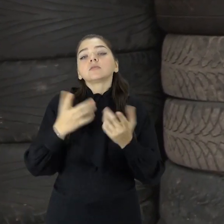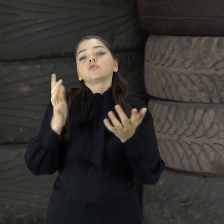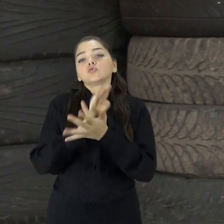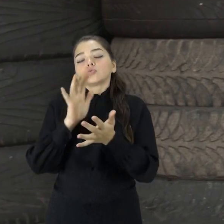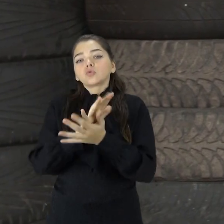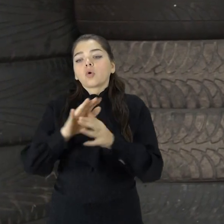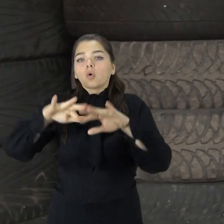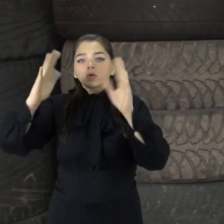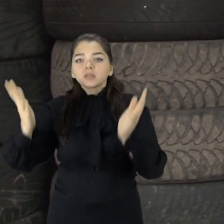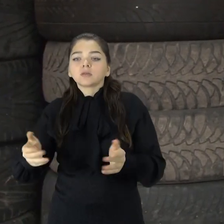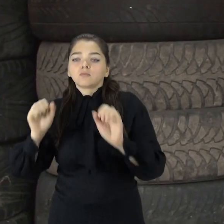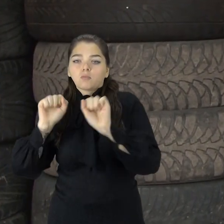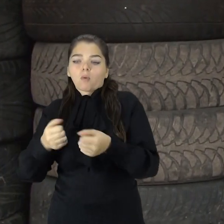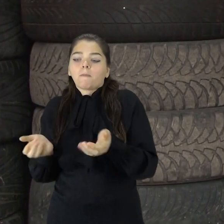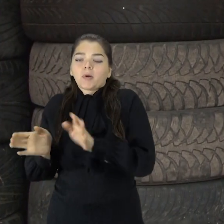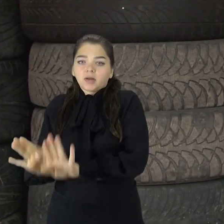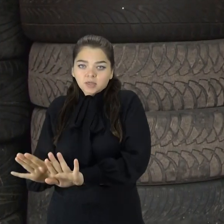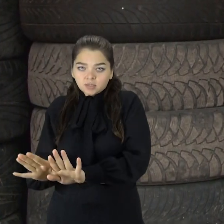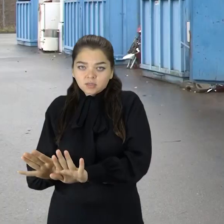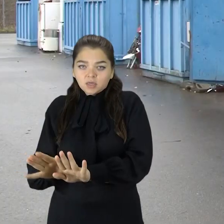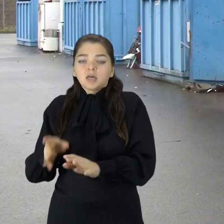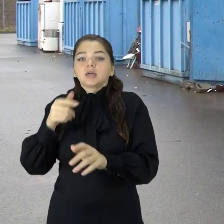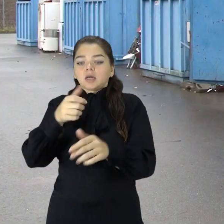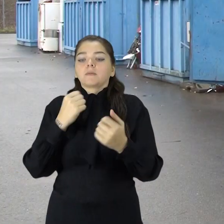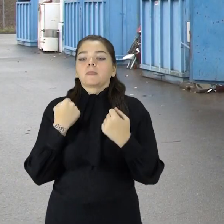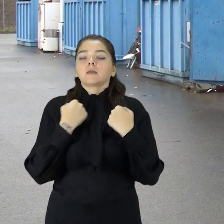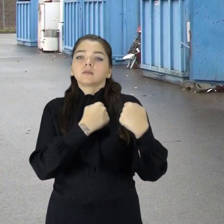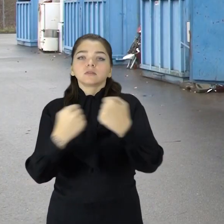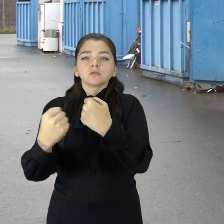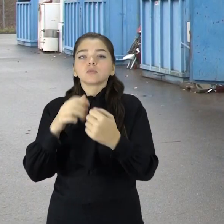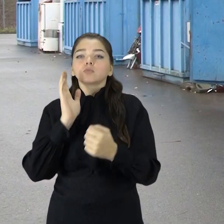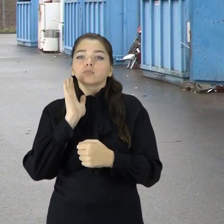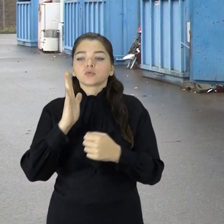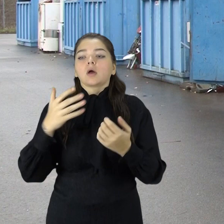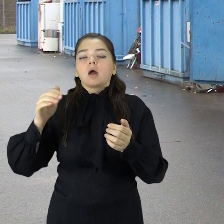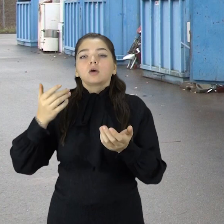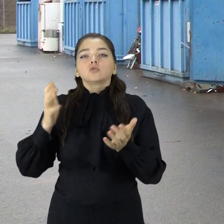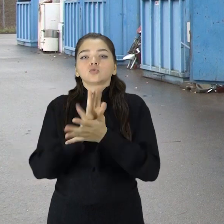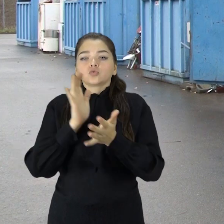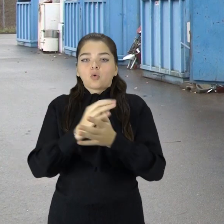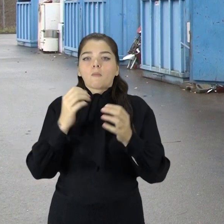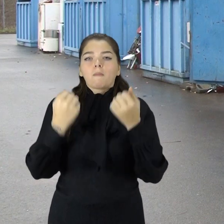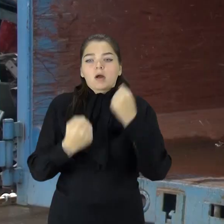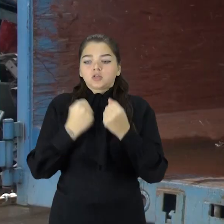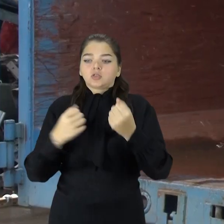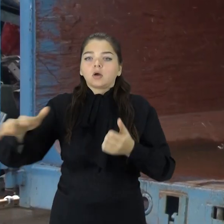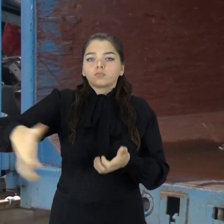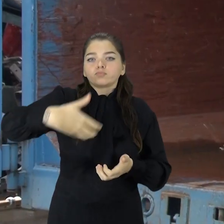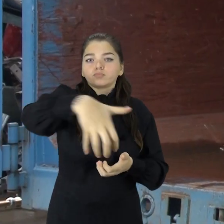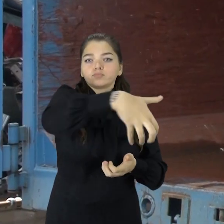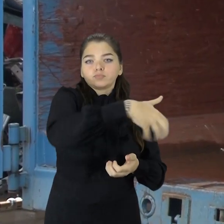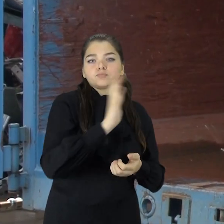konteinerių tą pačią dieną, kada apvažiavimo būdu pagal internete viešai skelbiamą grafiką yra surenkamos didelių